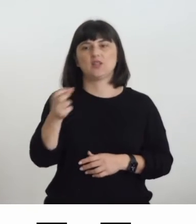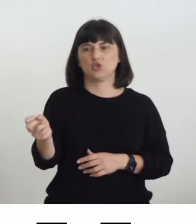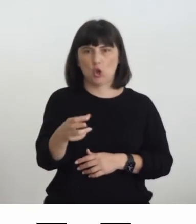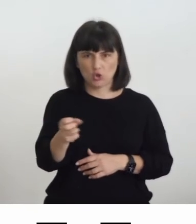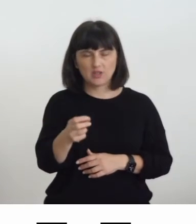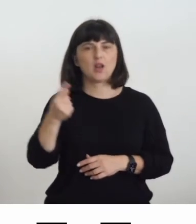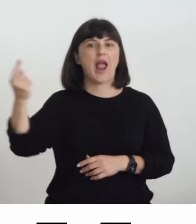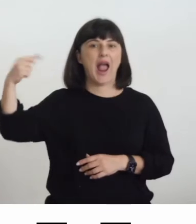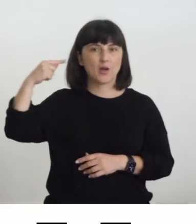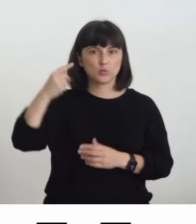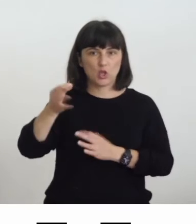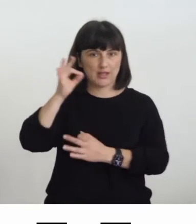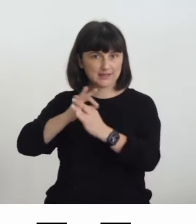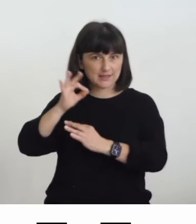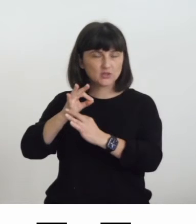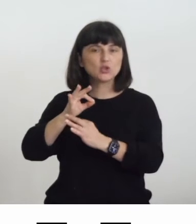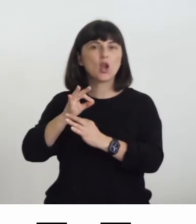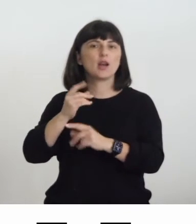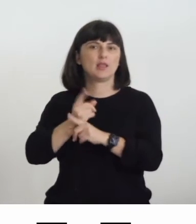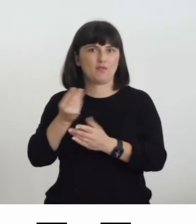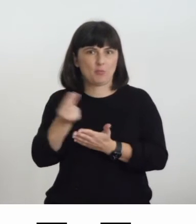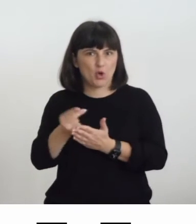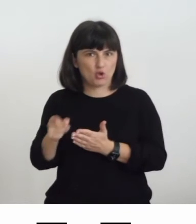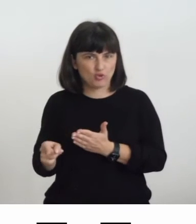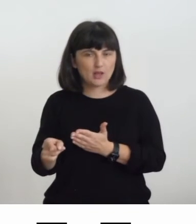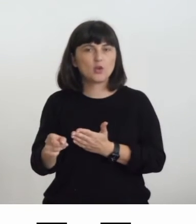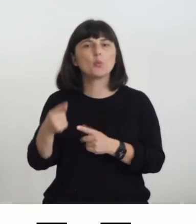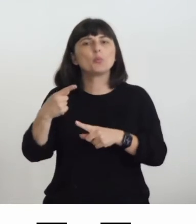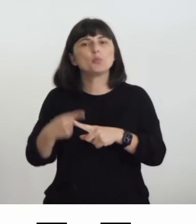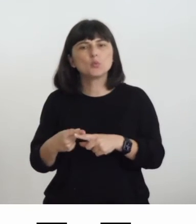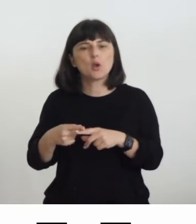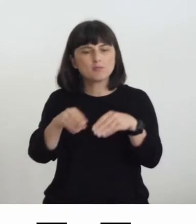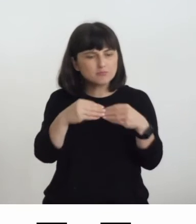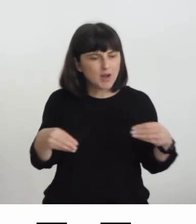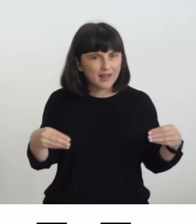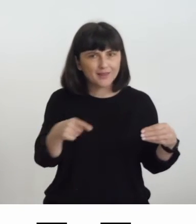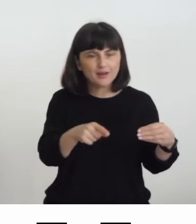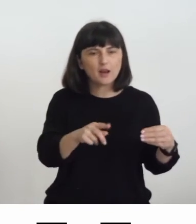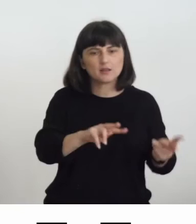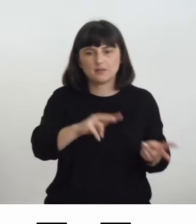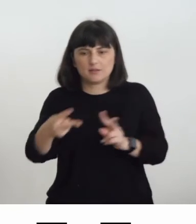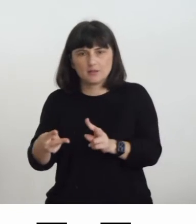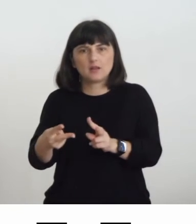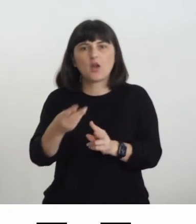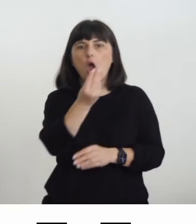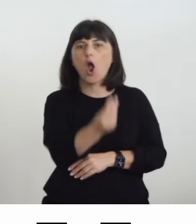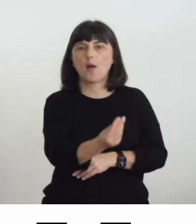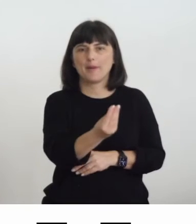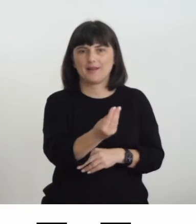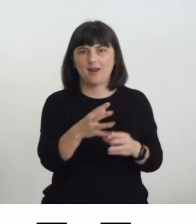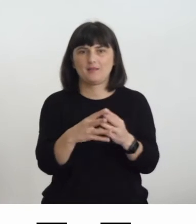audiodescrizioni e anche la traduzione materica dell'opera